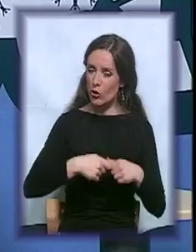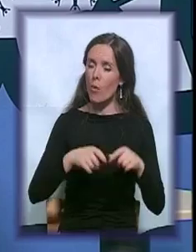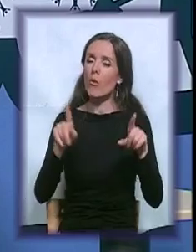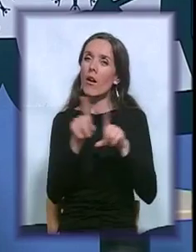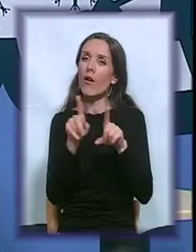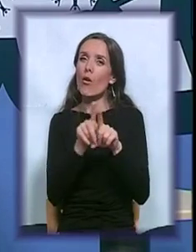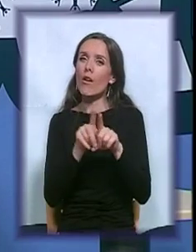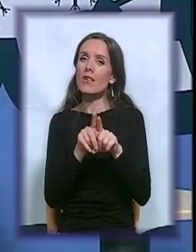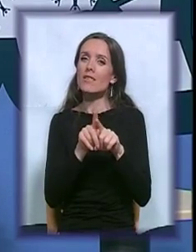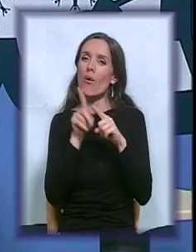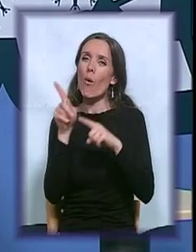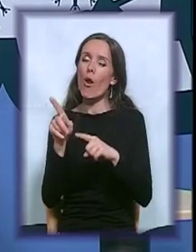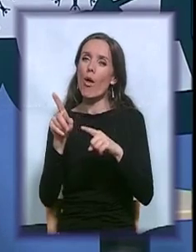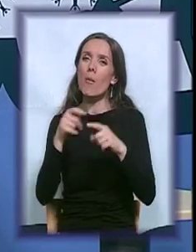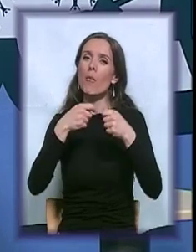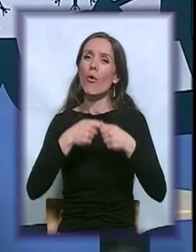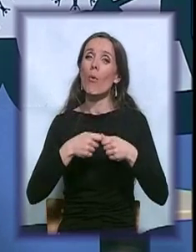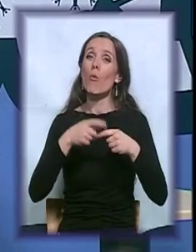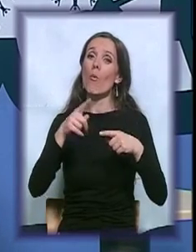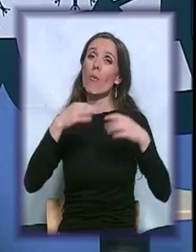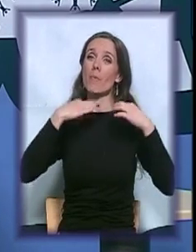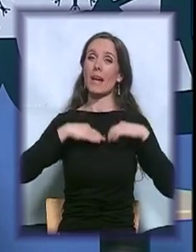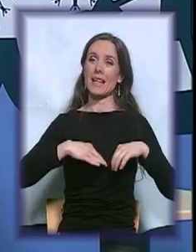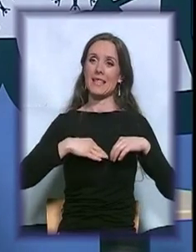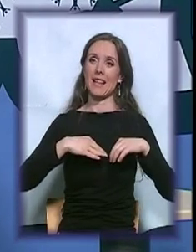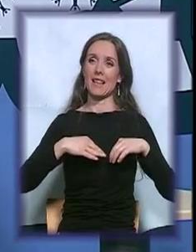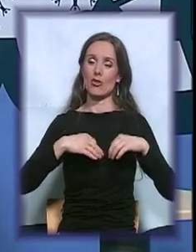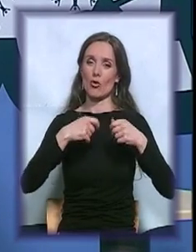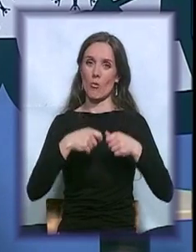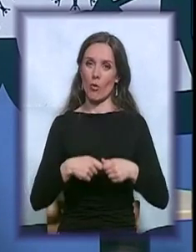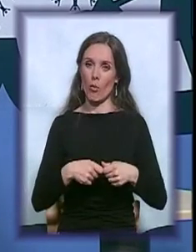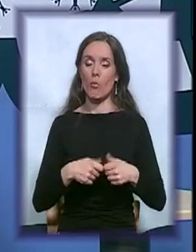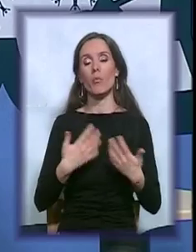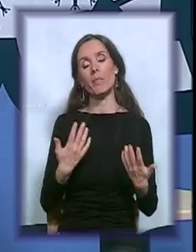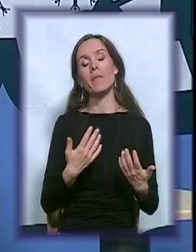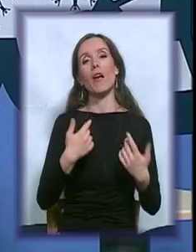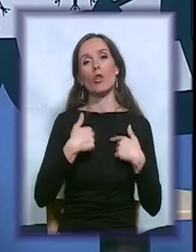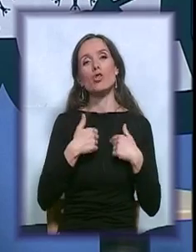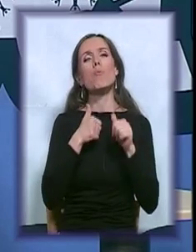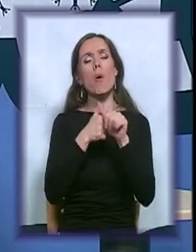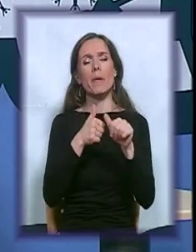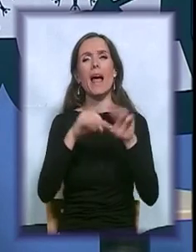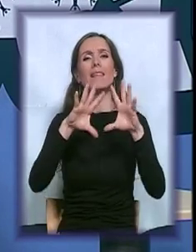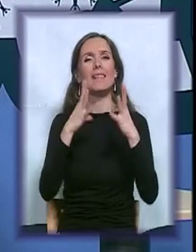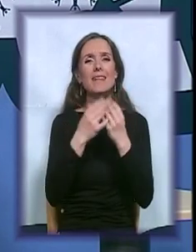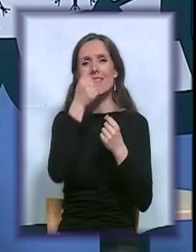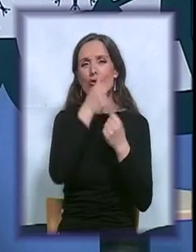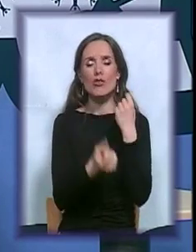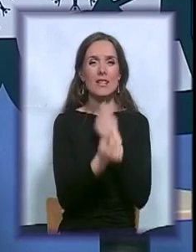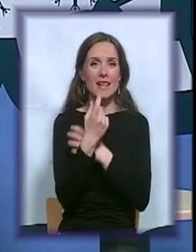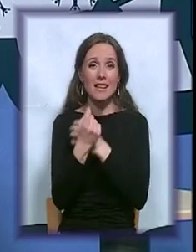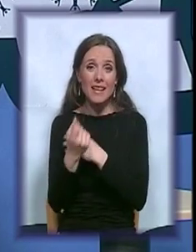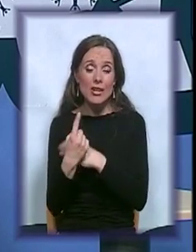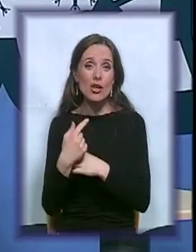onom predsjedničkom klubu. Tako da ćemo pratiti sve gore zajedno što se dešava i nadam se